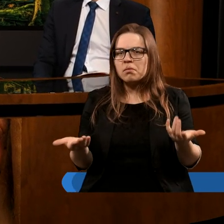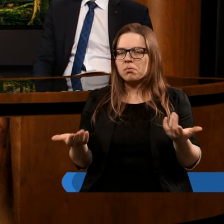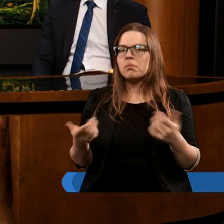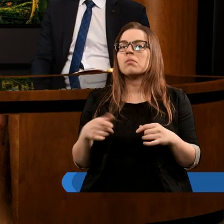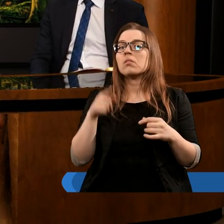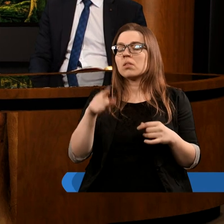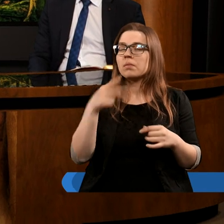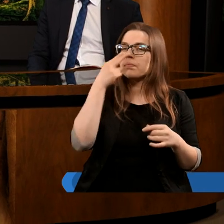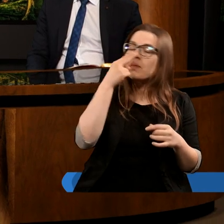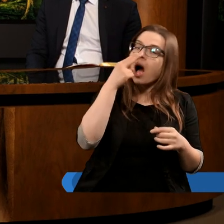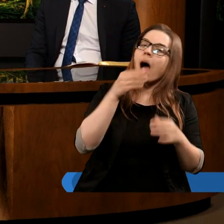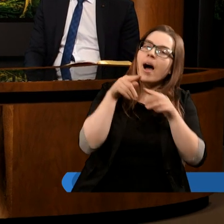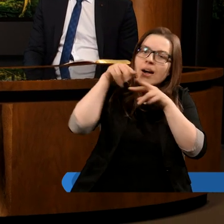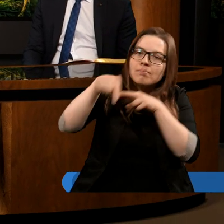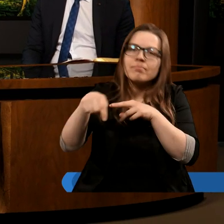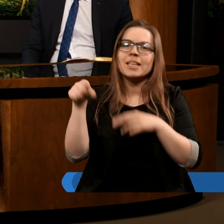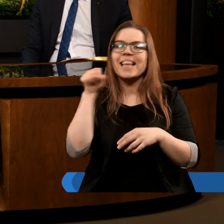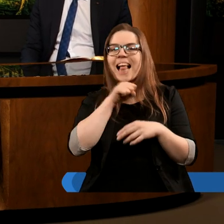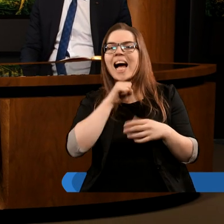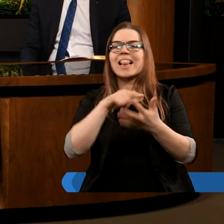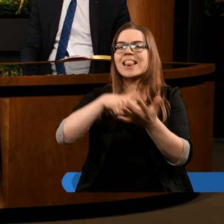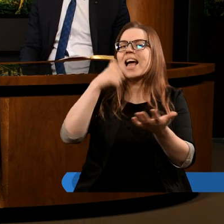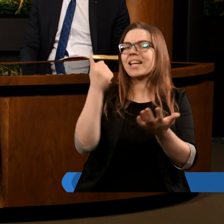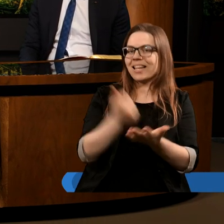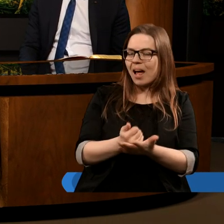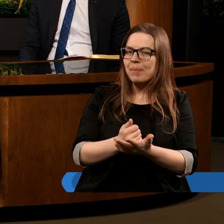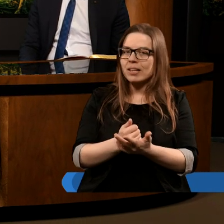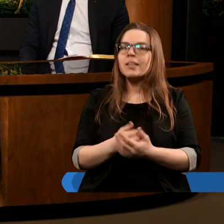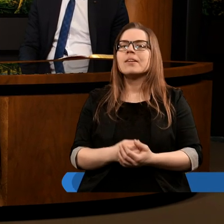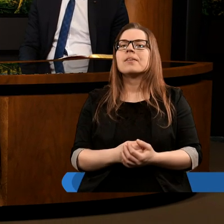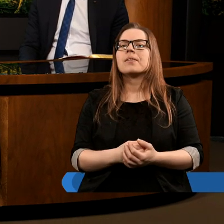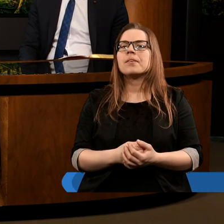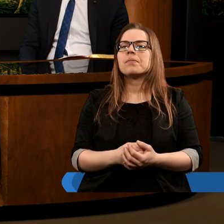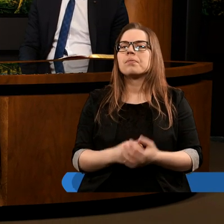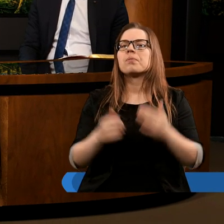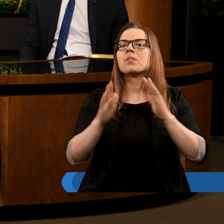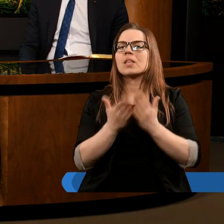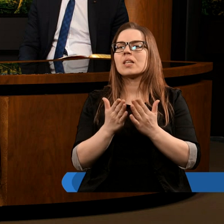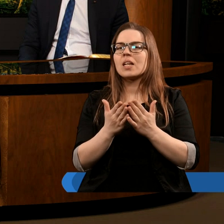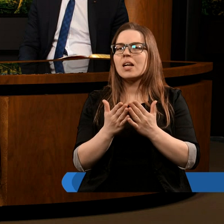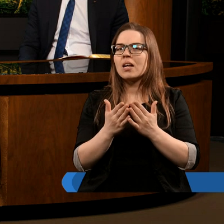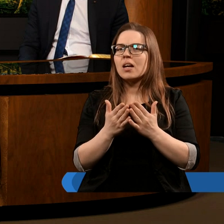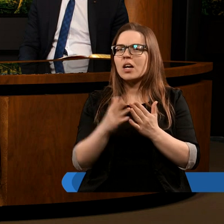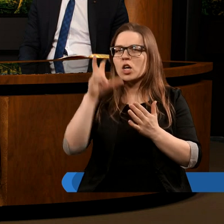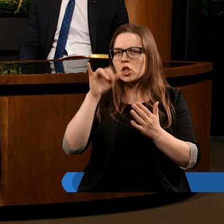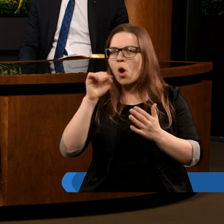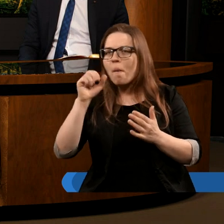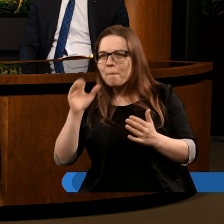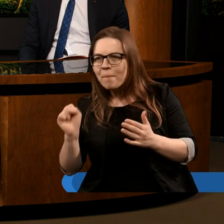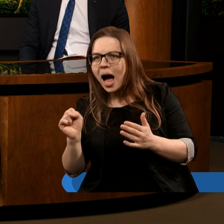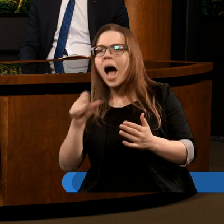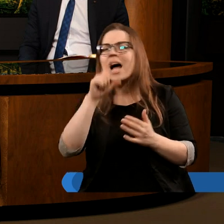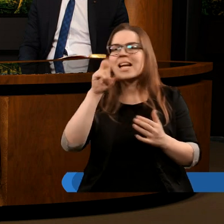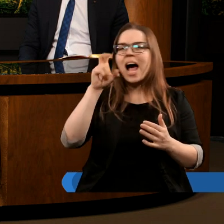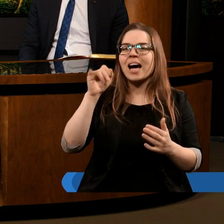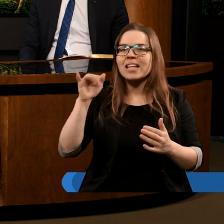Jeśli popatrzeć na Stary Testament, to widzimy, że w księdze Hioba oraz